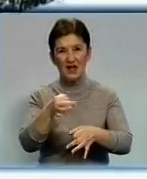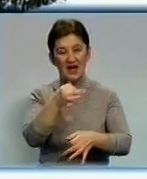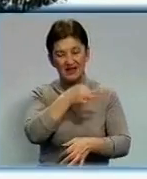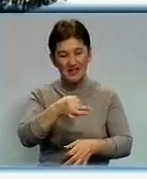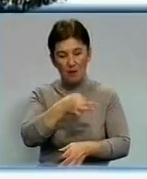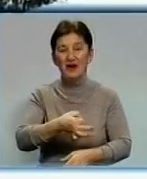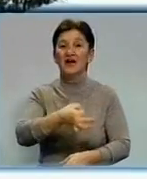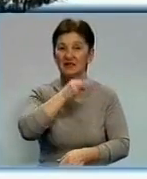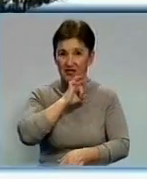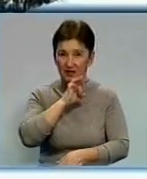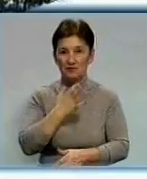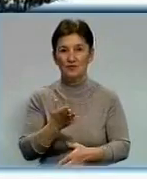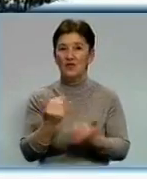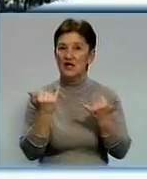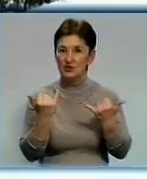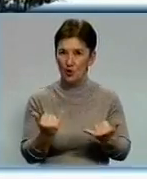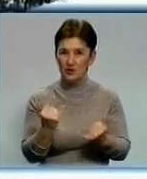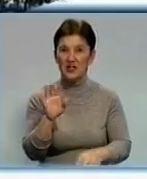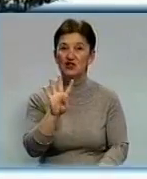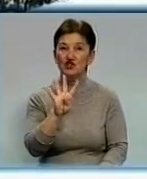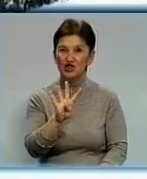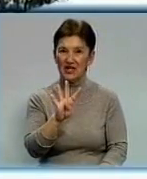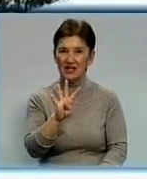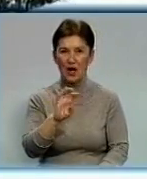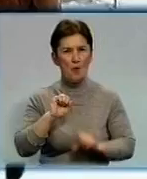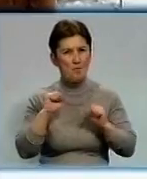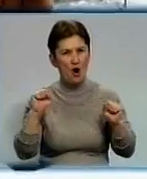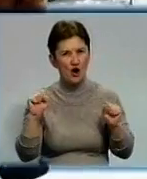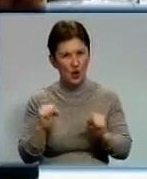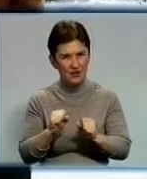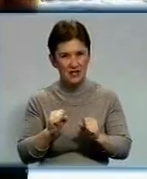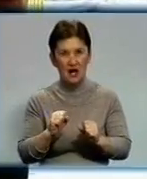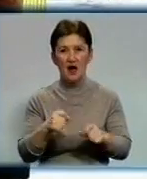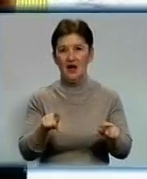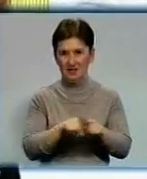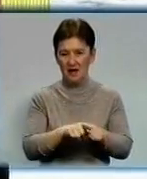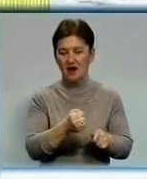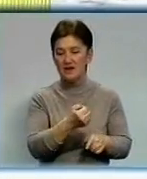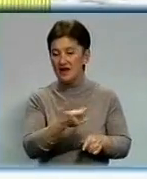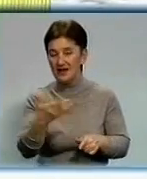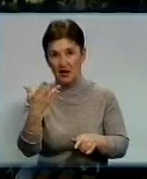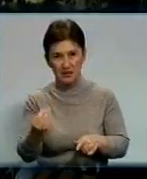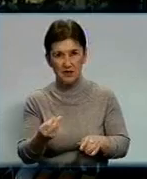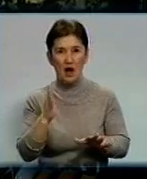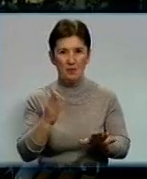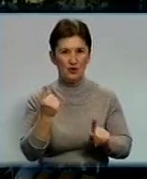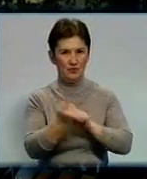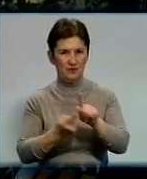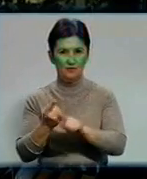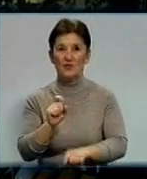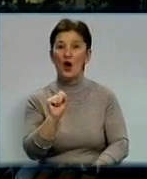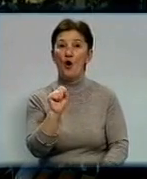Сьогодні у Кіровограді 4 градуси морозу та невеликий сніг. Така погода триматиметься ще кілька днів. Потім зміниться. 11